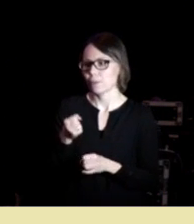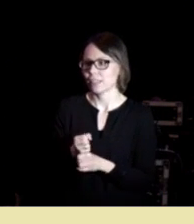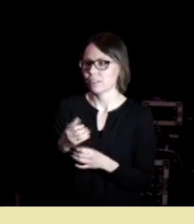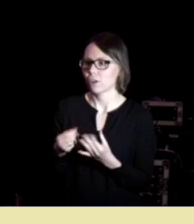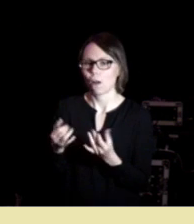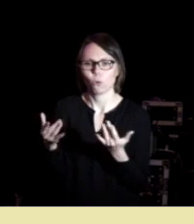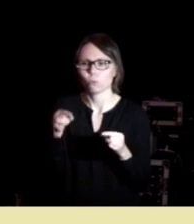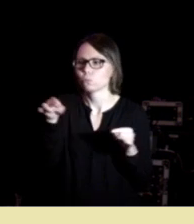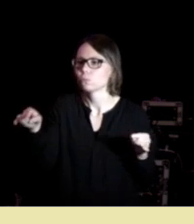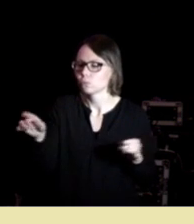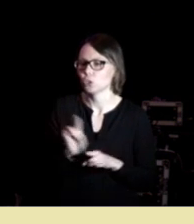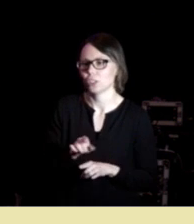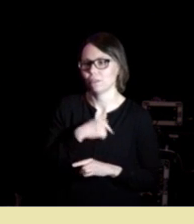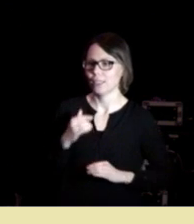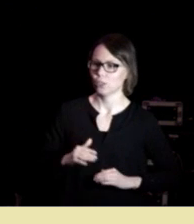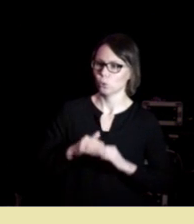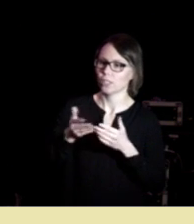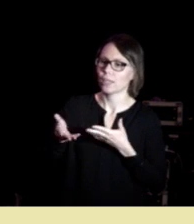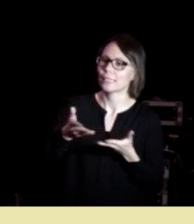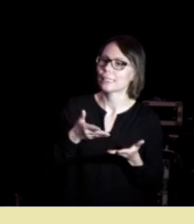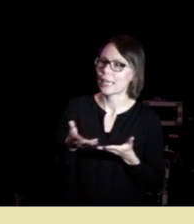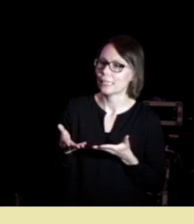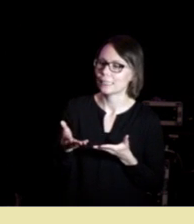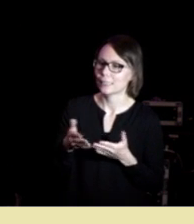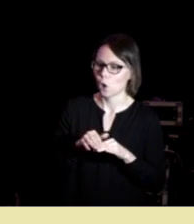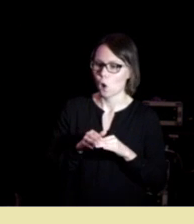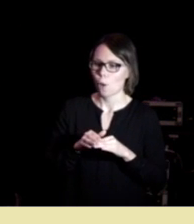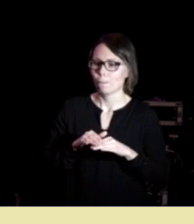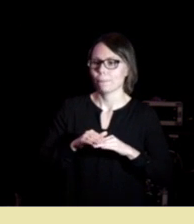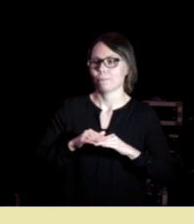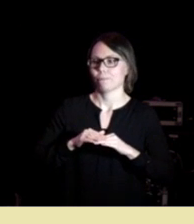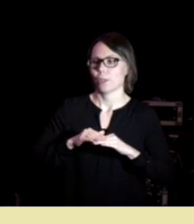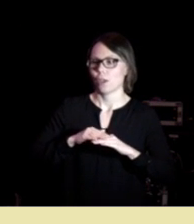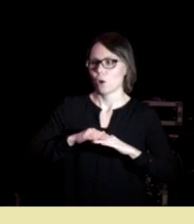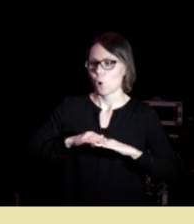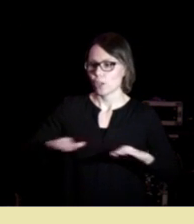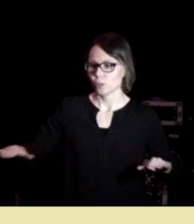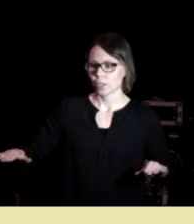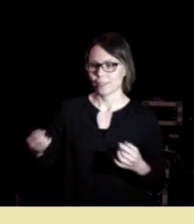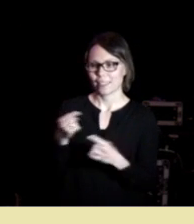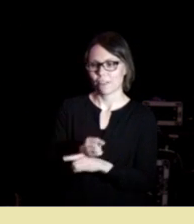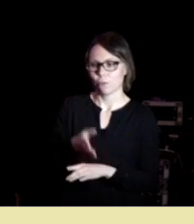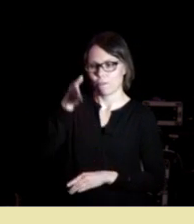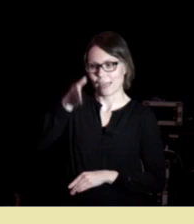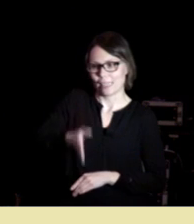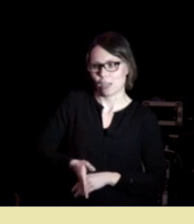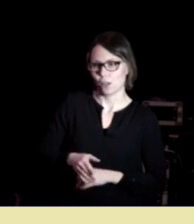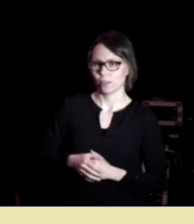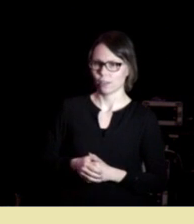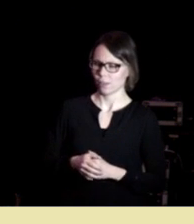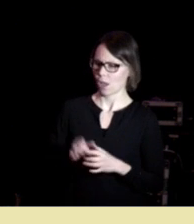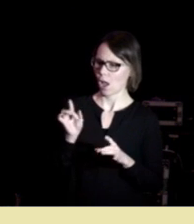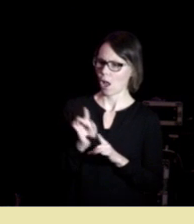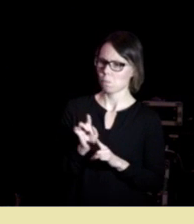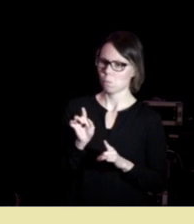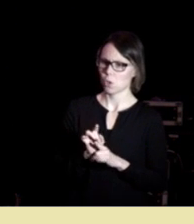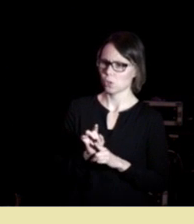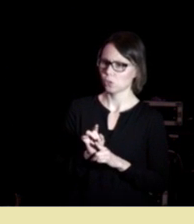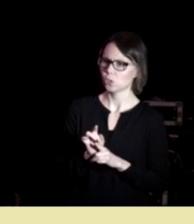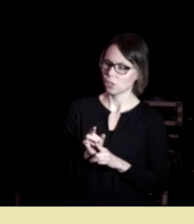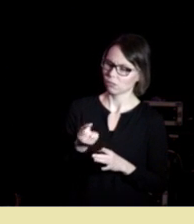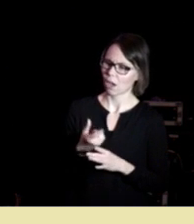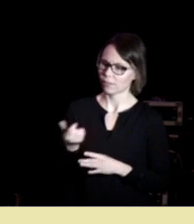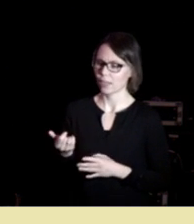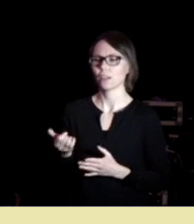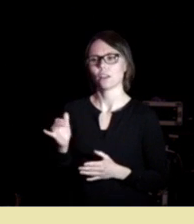vi sosialiseres snarere horisontalt enn vertikalt hva betyr det av og til man